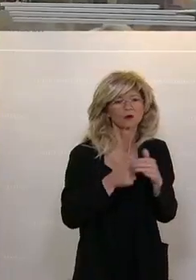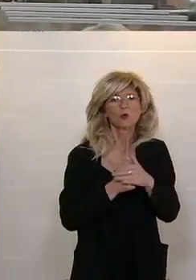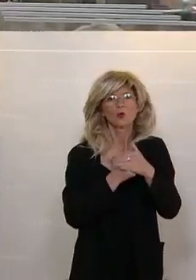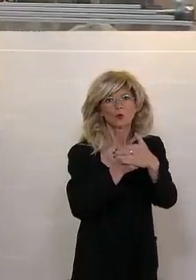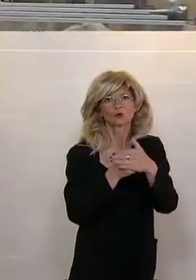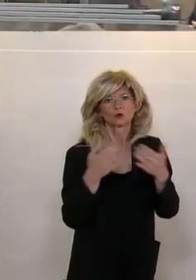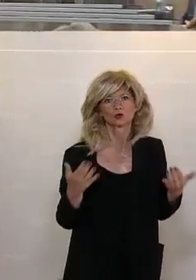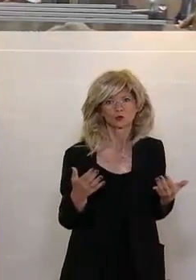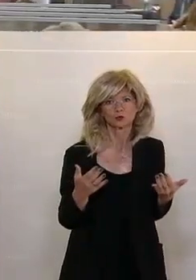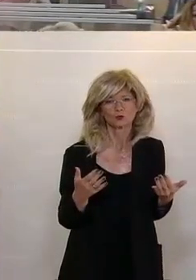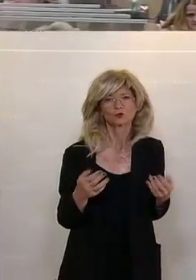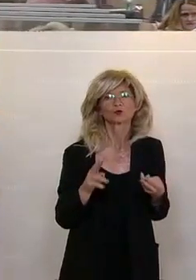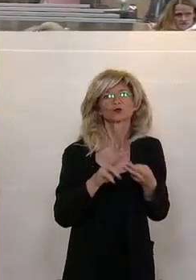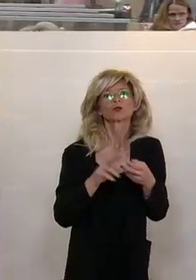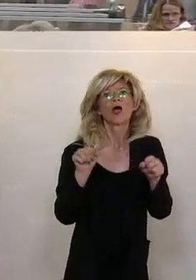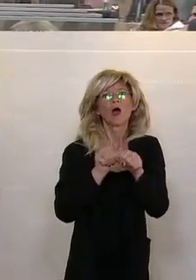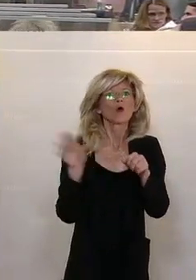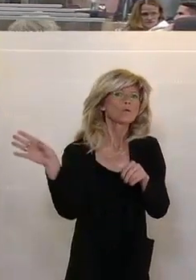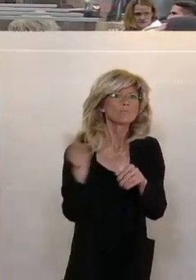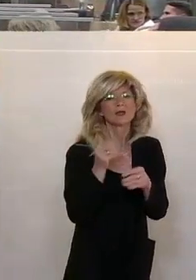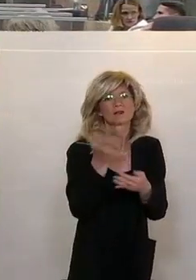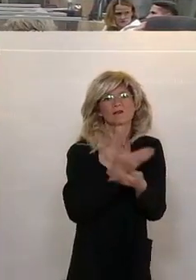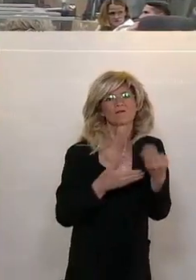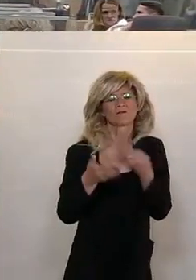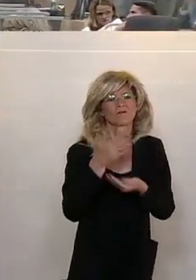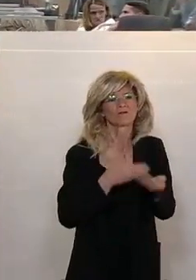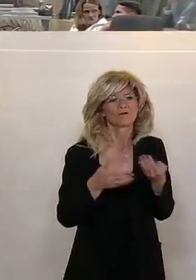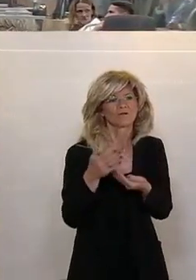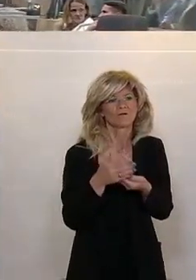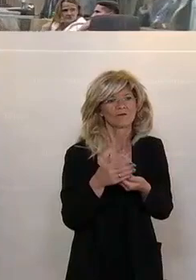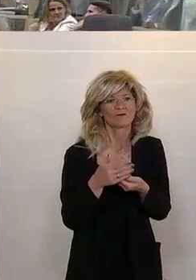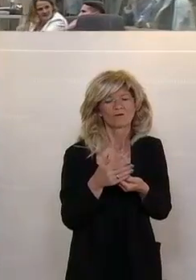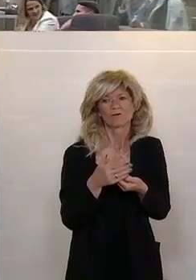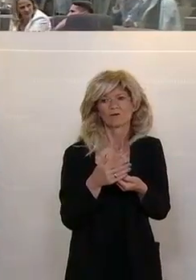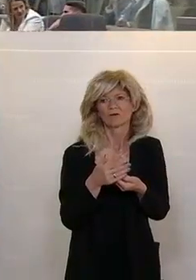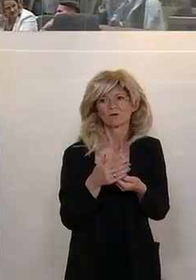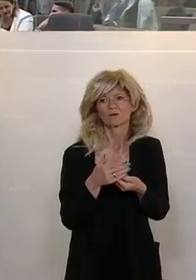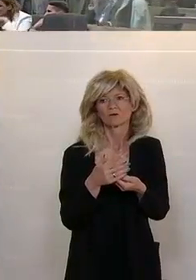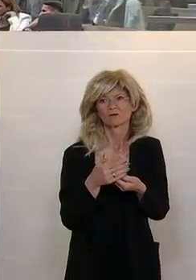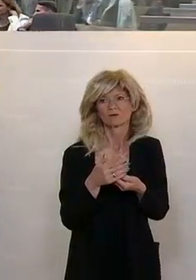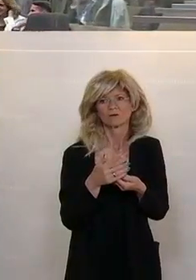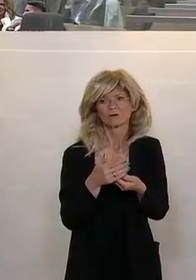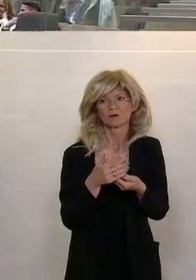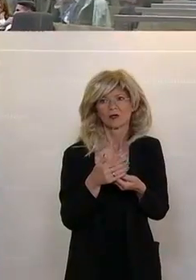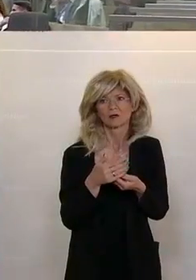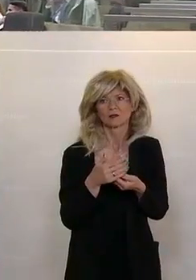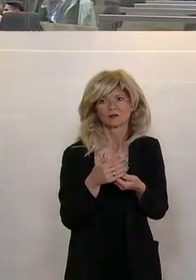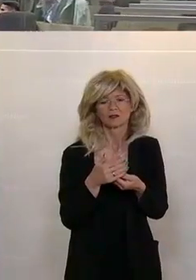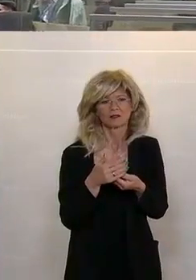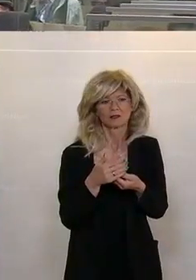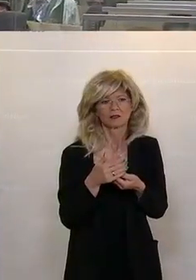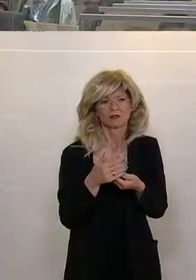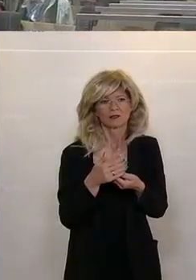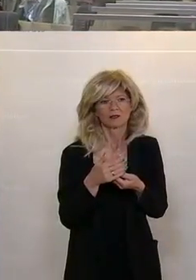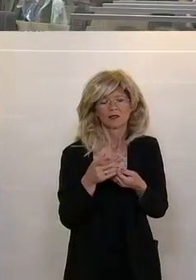Der Gesundheitssprecher der FPÖ setzt vor bei diesem Thema, bei diesem Tagesordnungspunkt, Gerhard Kaniak. Danke Herr